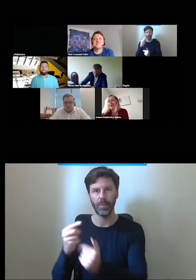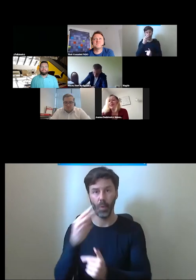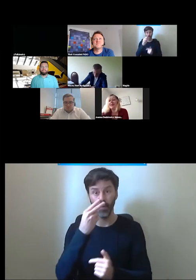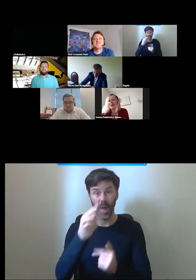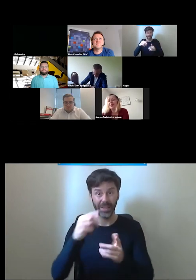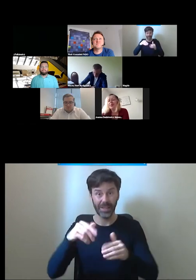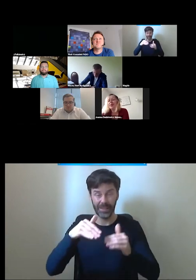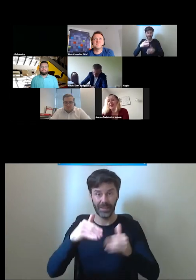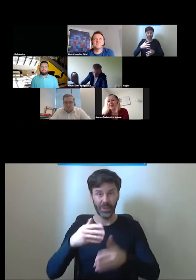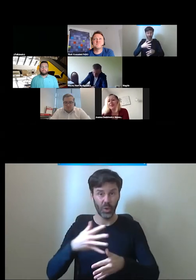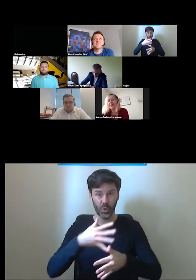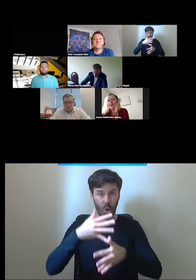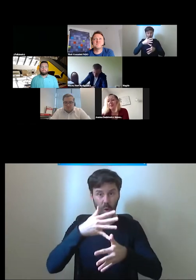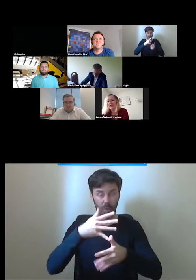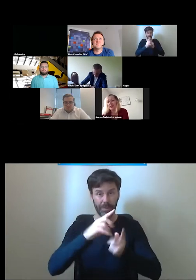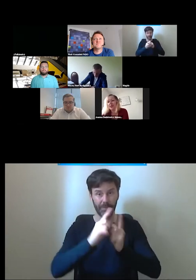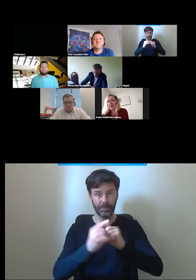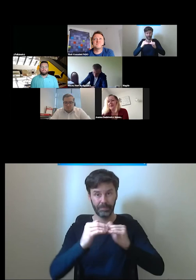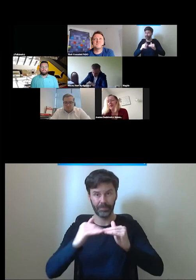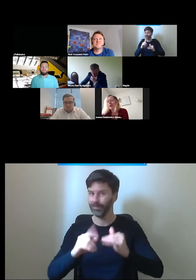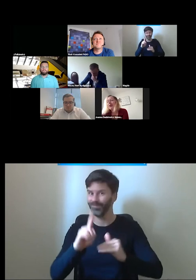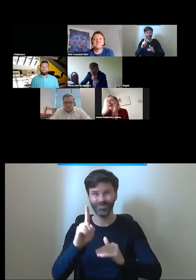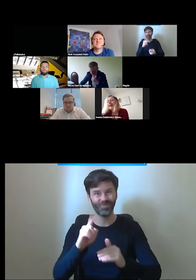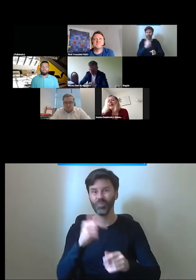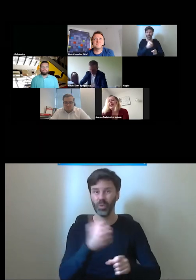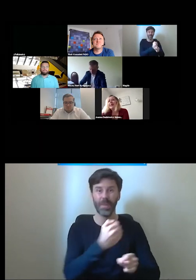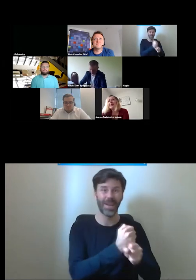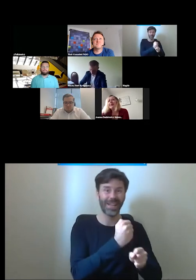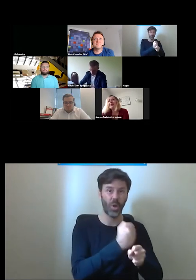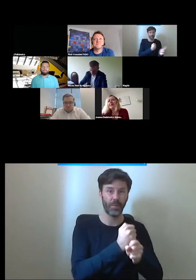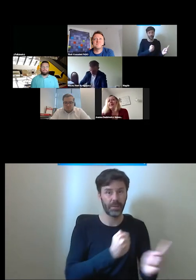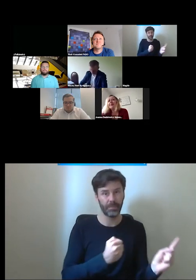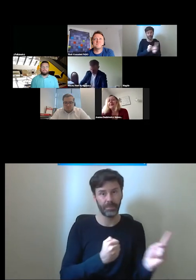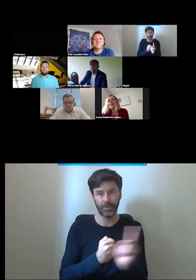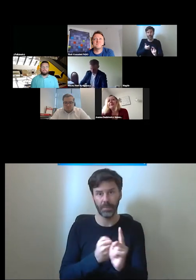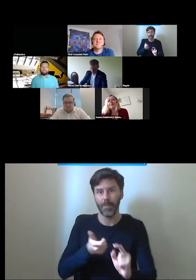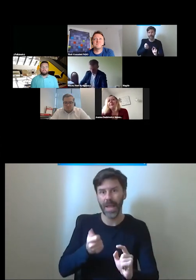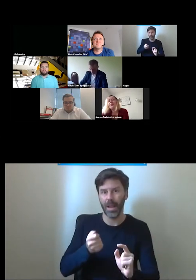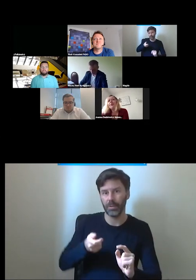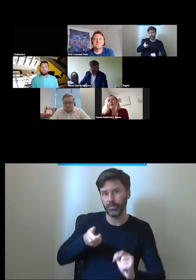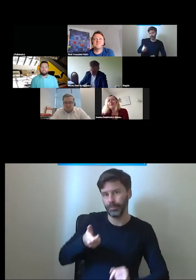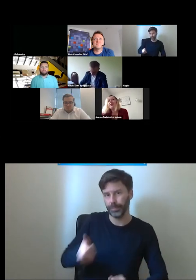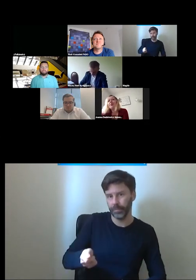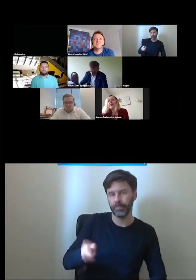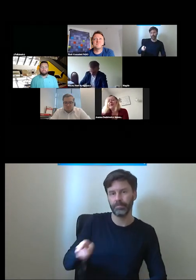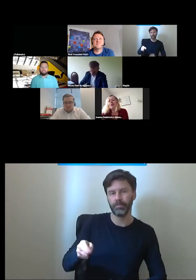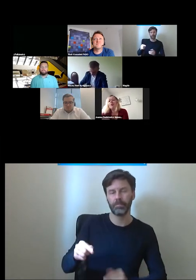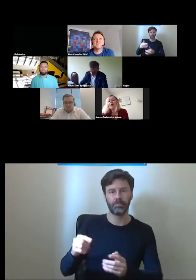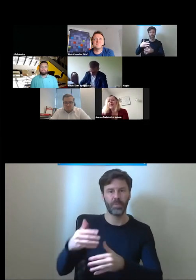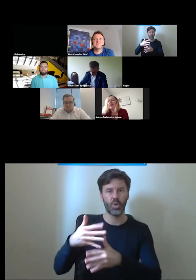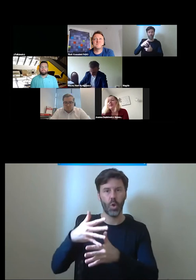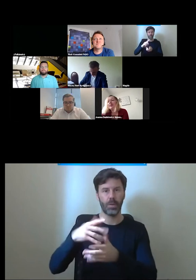podnośniki niestety tutaj musi pracownik z pilotem przyjść i włączyć niestety tutaj musieliśmy